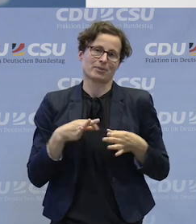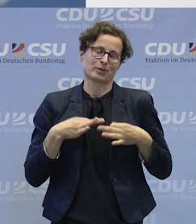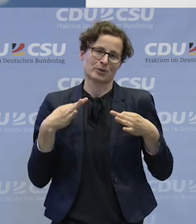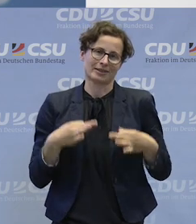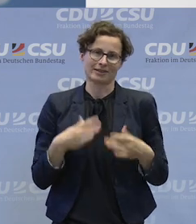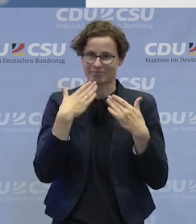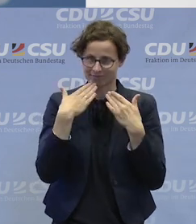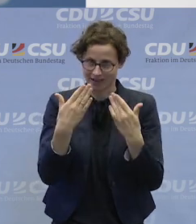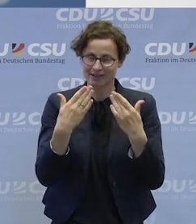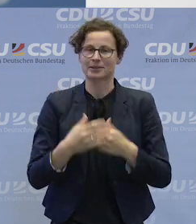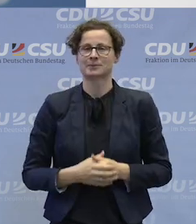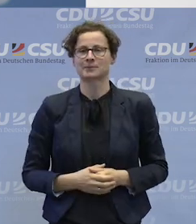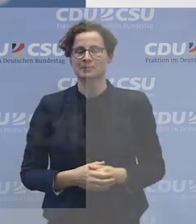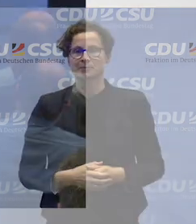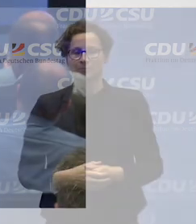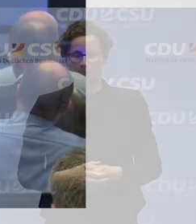an. Ich danke Ihnen.